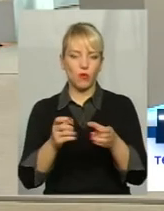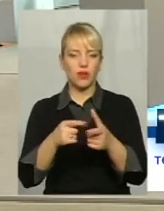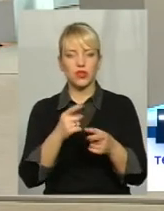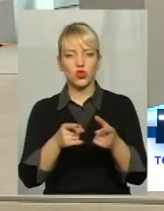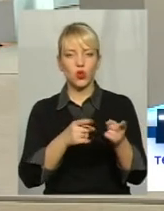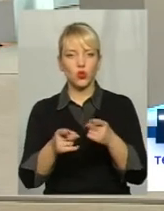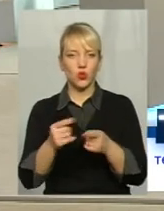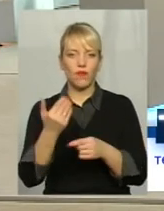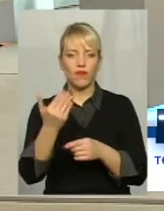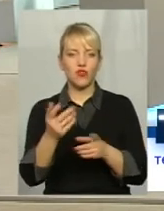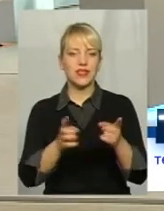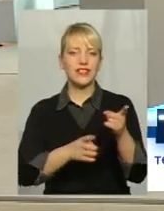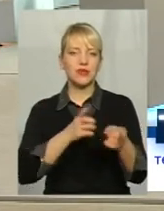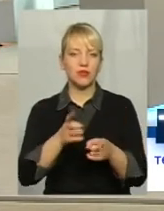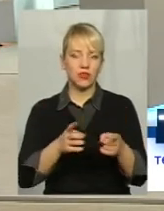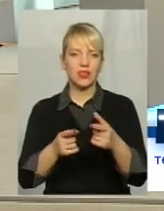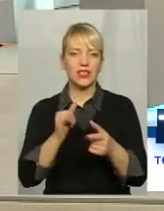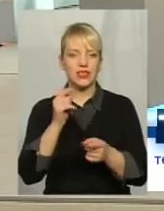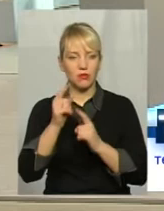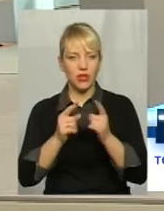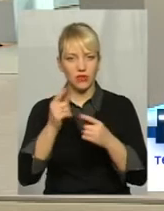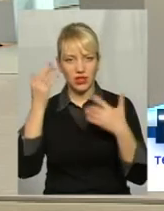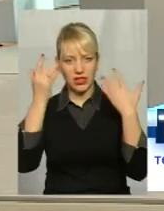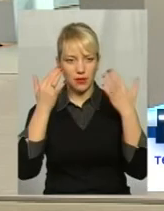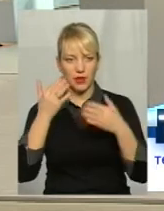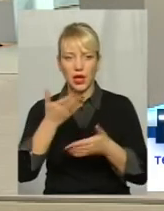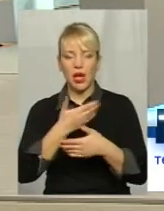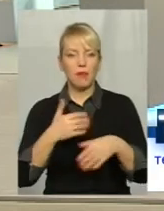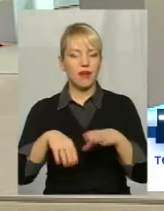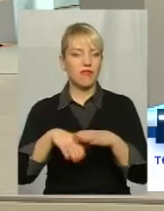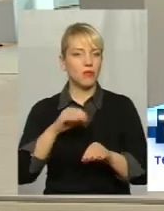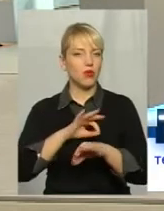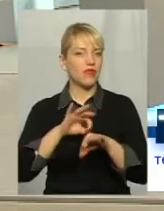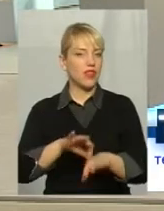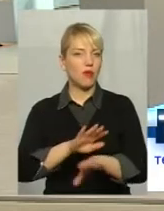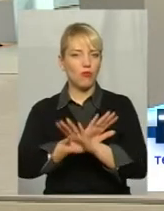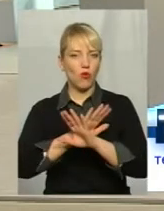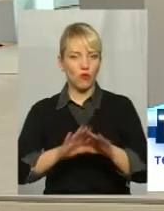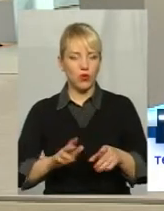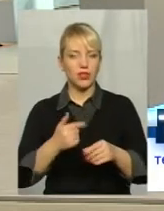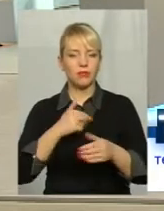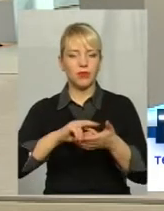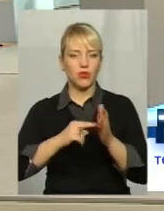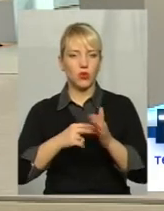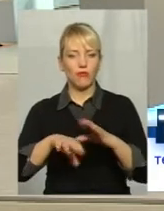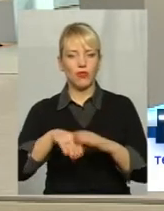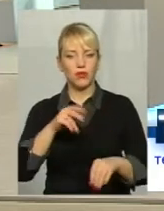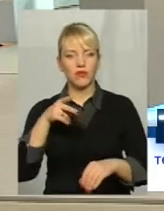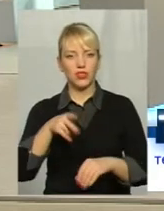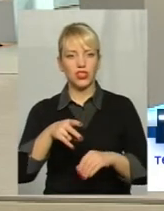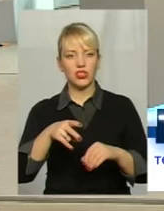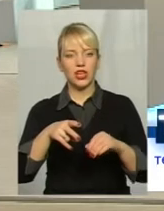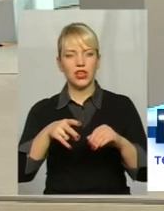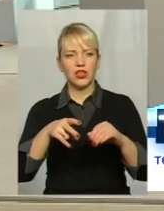змінюватися і змінювати стереотип? Ми виборів не проводили, в нас вибори ми плануємо у 2018 році провести